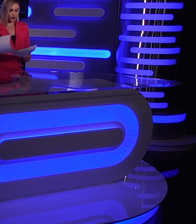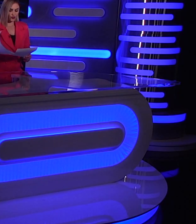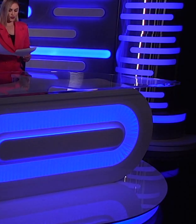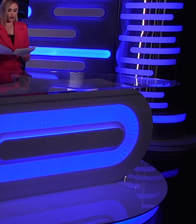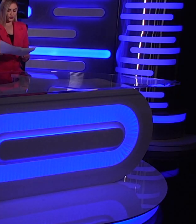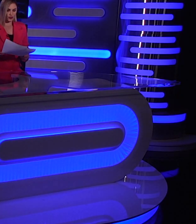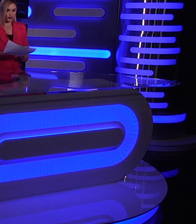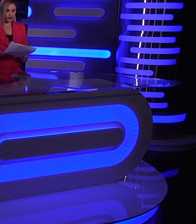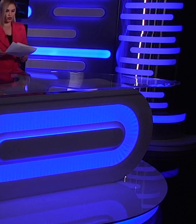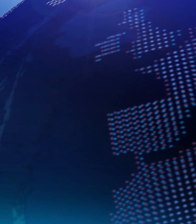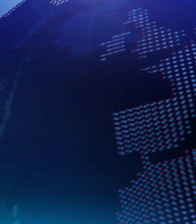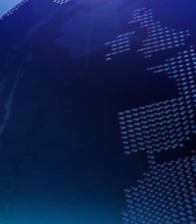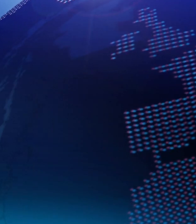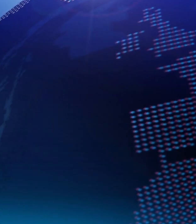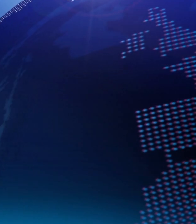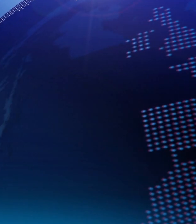Hvala na